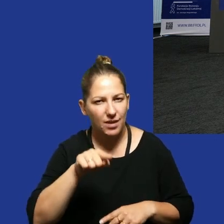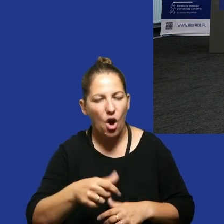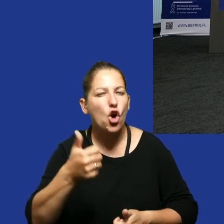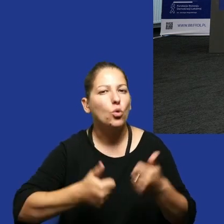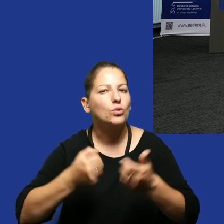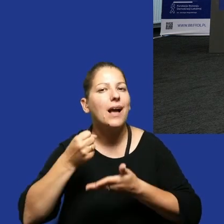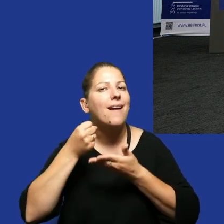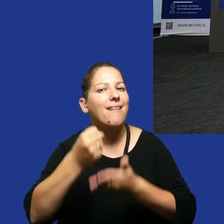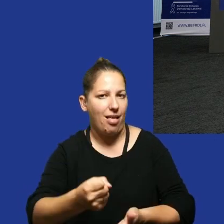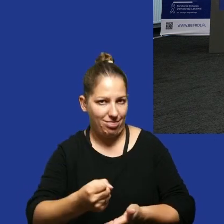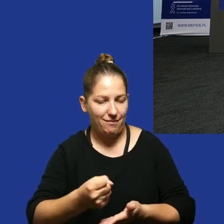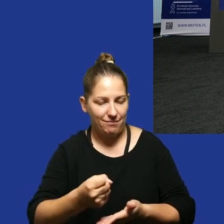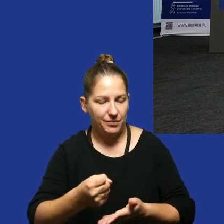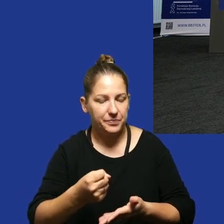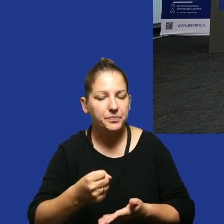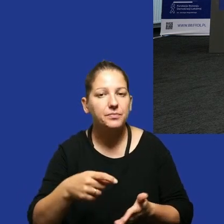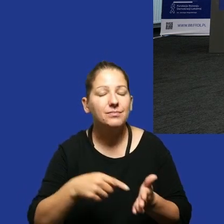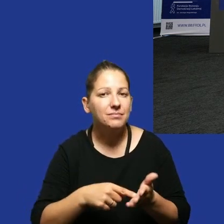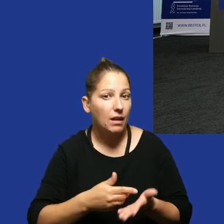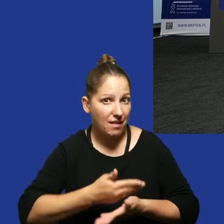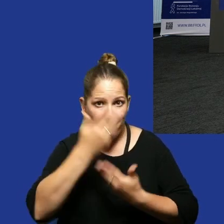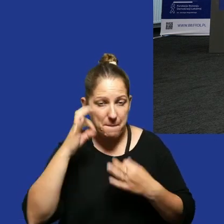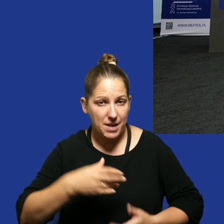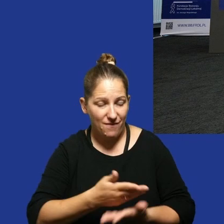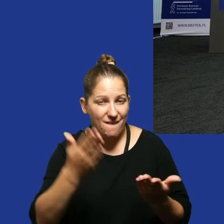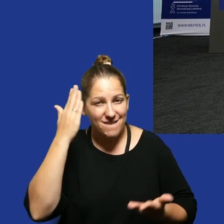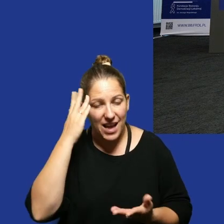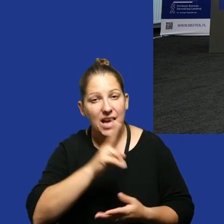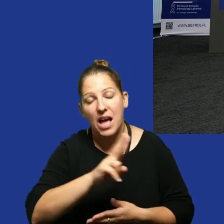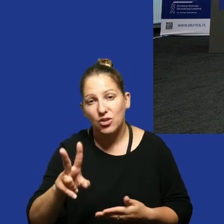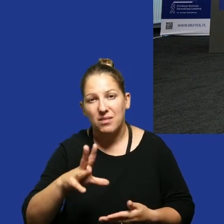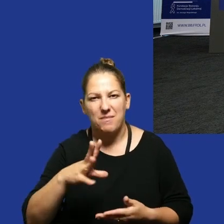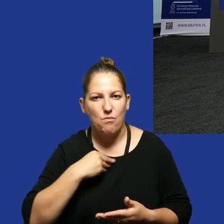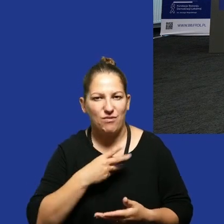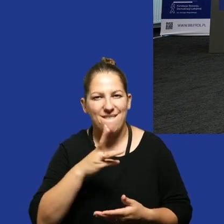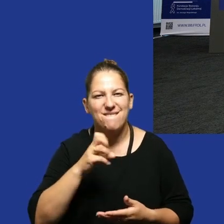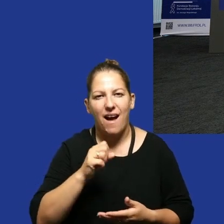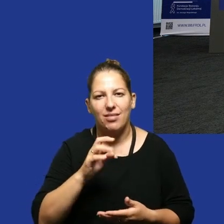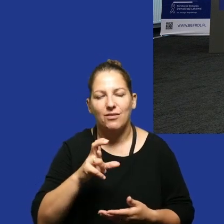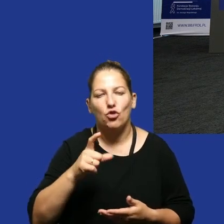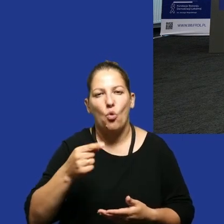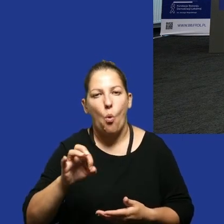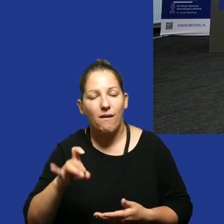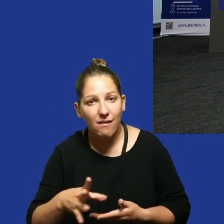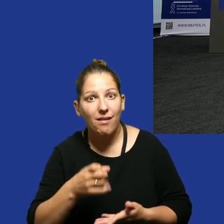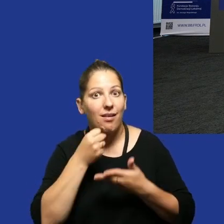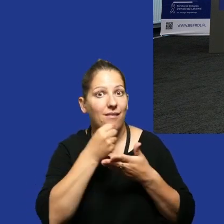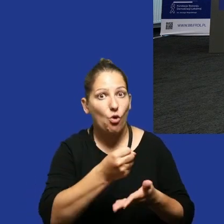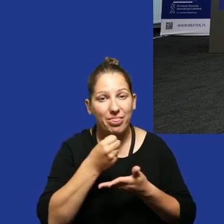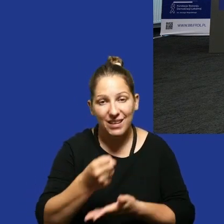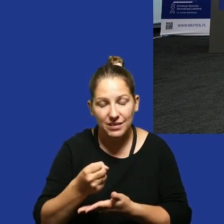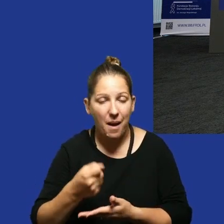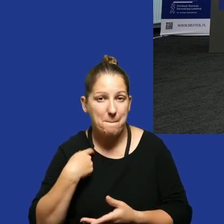konkursy grantowe tak naprawdę. No bo nie wiem, czy Państwo wiecie, każdy z Was może być watchdogiem przy tych procedurach takich grantowych, dotacyjnych.